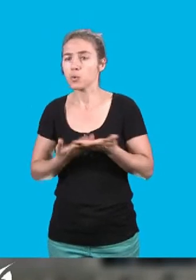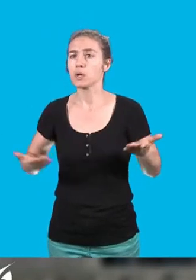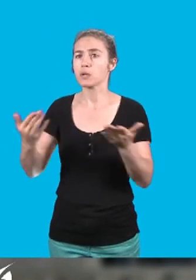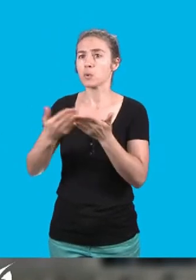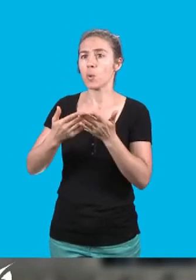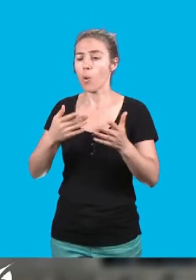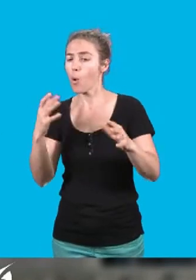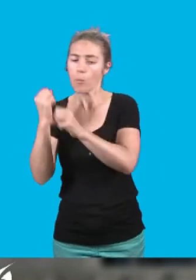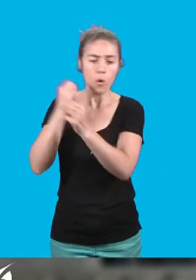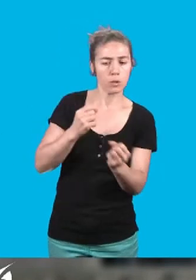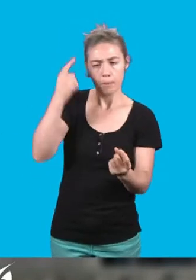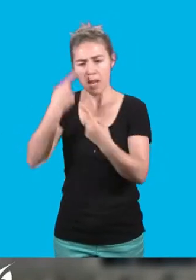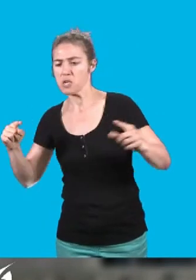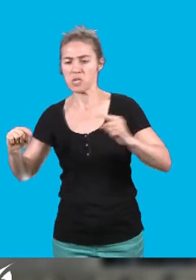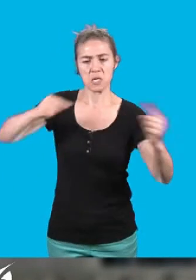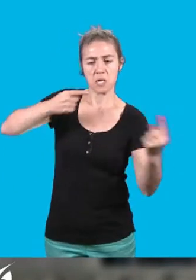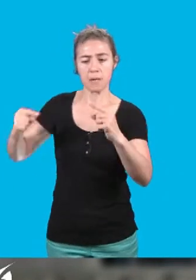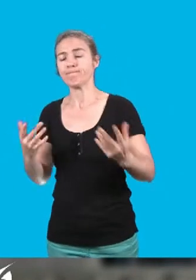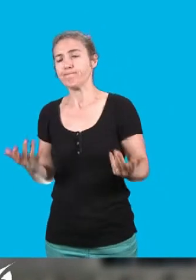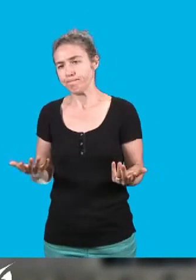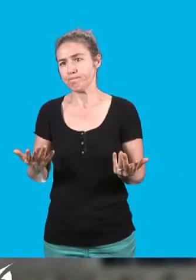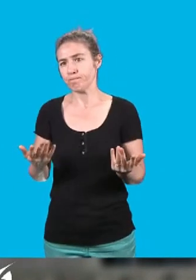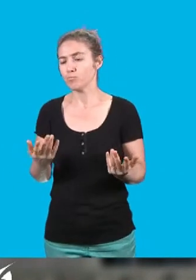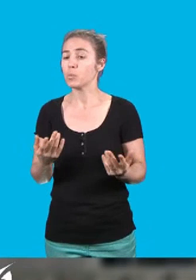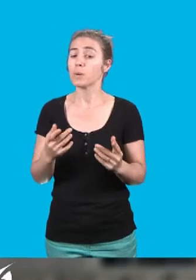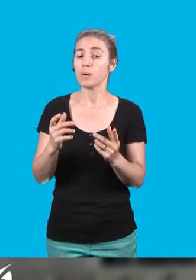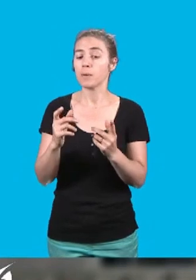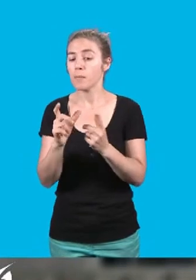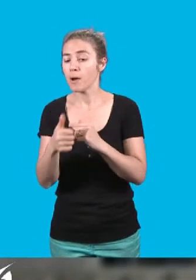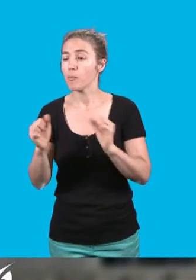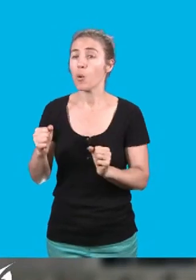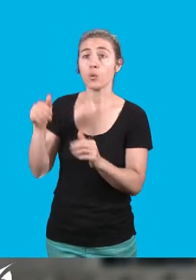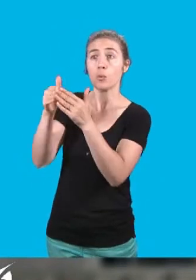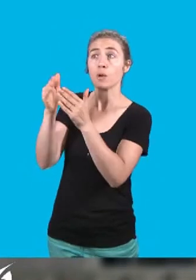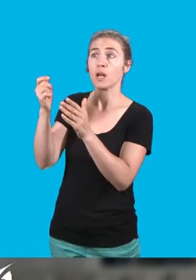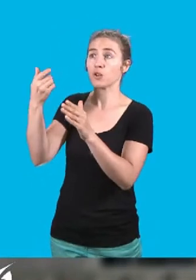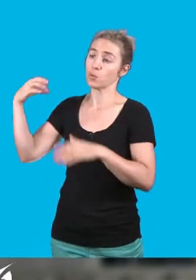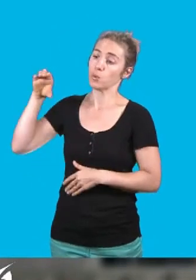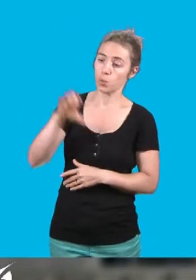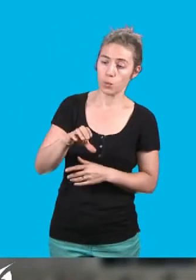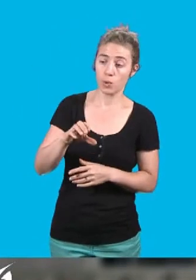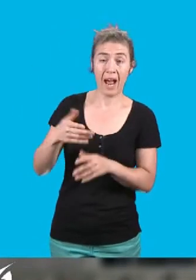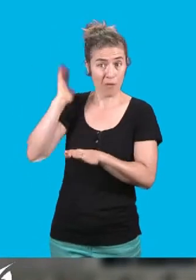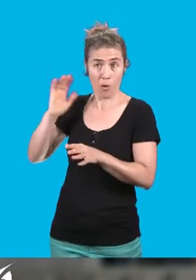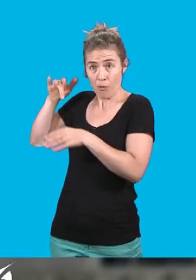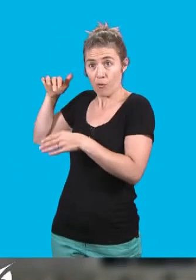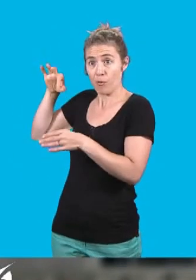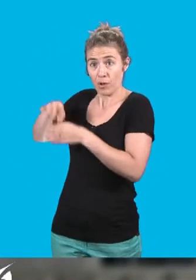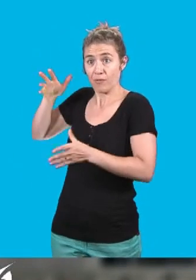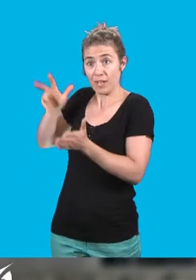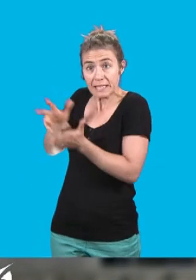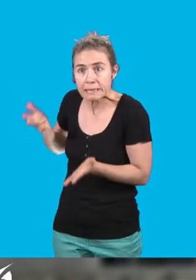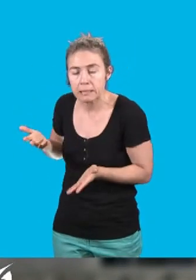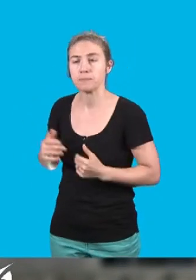les embauches par exemple qui vont permettre justement de mobiliser les investissements que nous avons pu voter hier. Quant aux dépenses